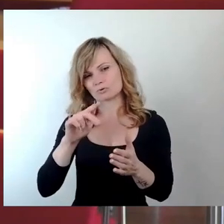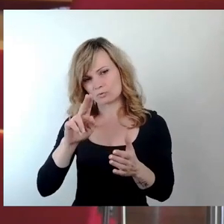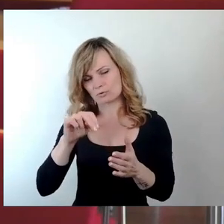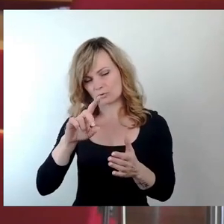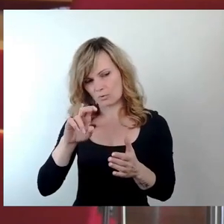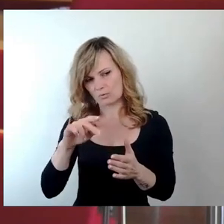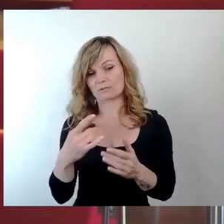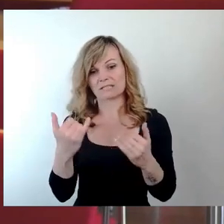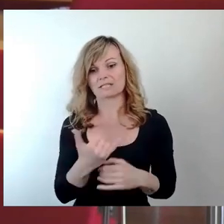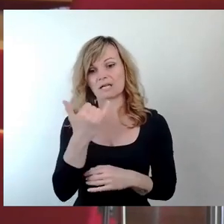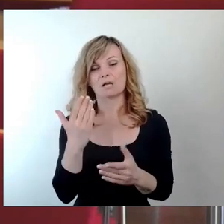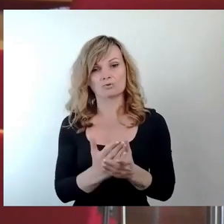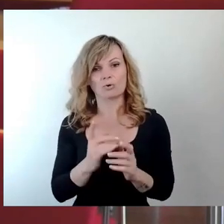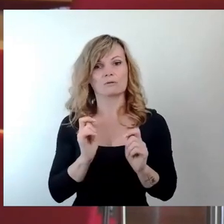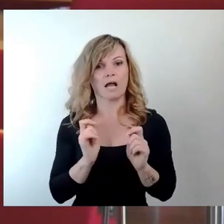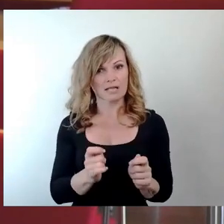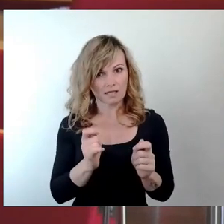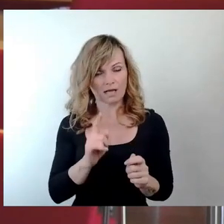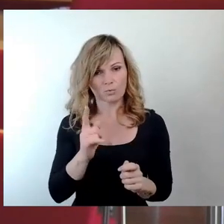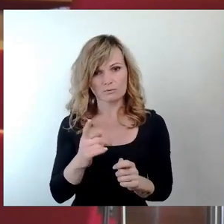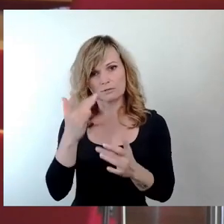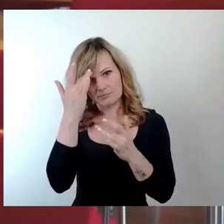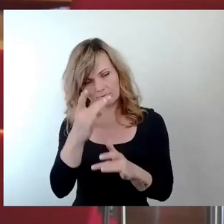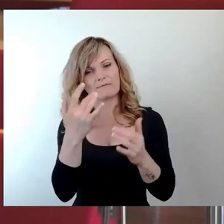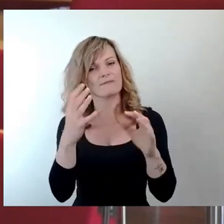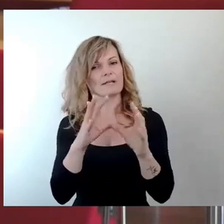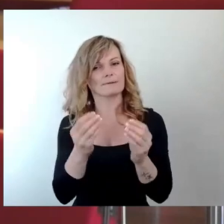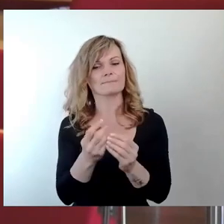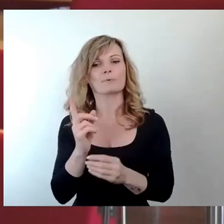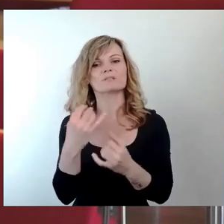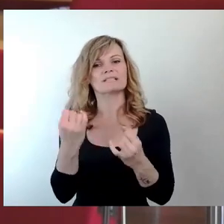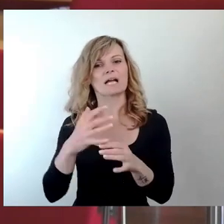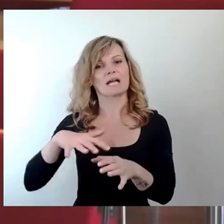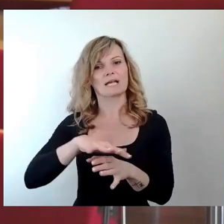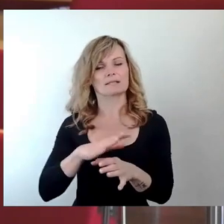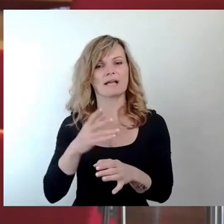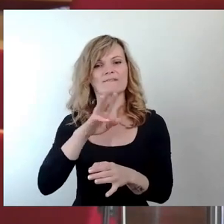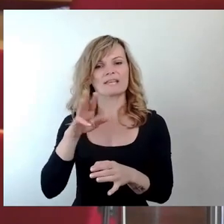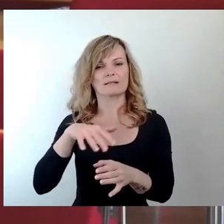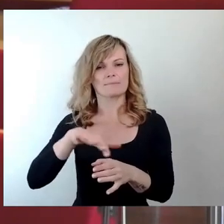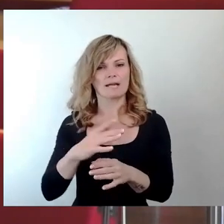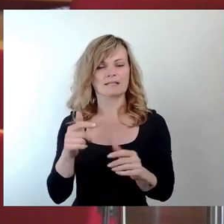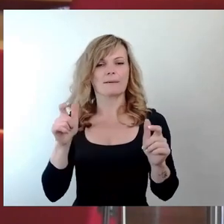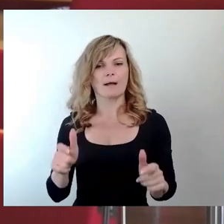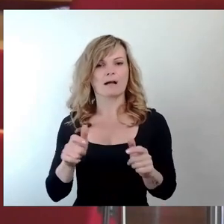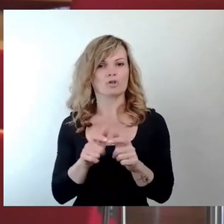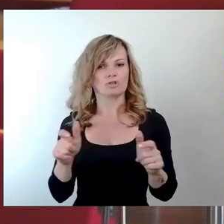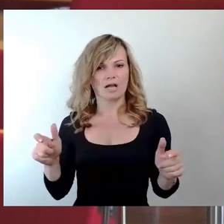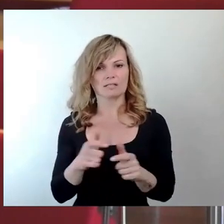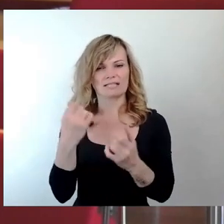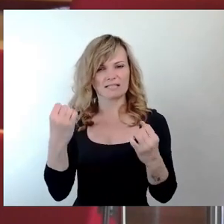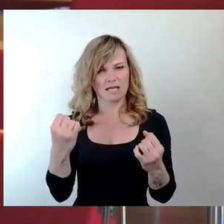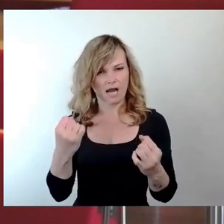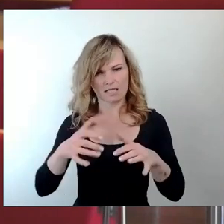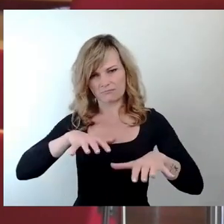Drittens. Die Sicherheitslage in der Innenstadt, insbesondere im Bereich Wiener Platz, Prager Straße, bereiten vielen gewerbetreibenden